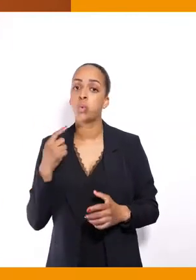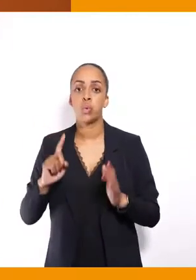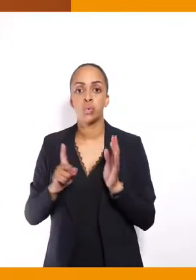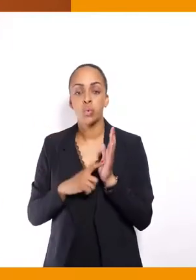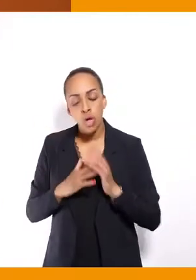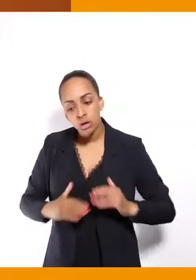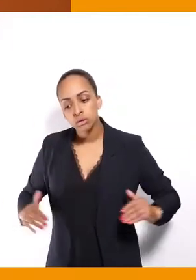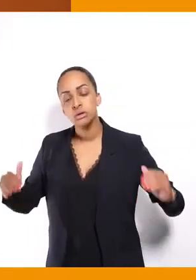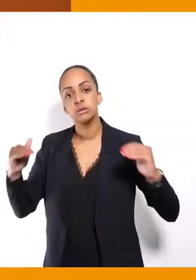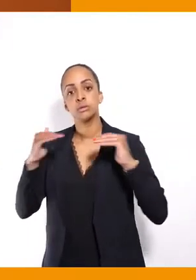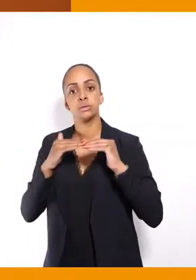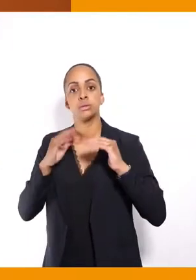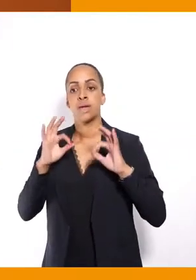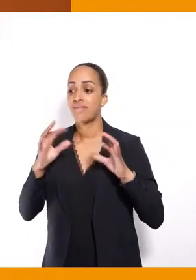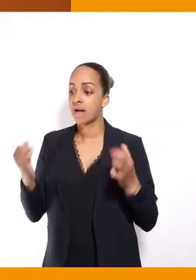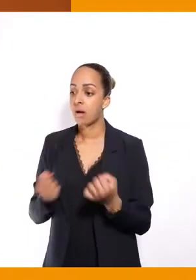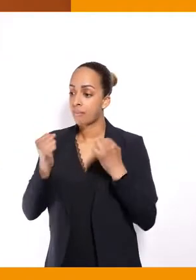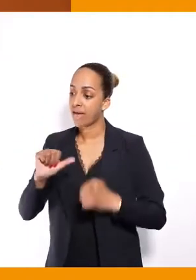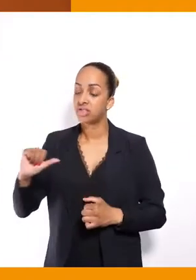campagne.